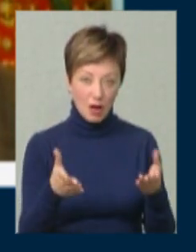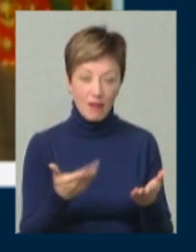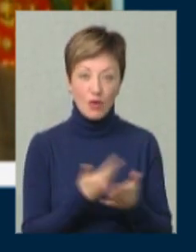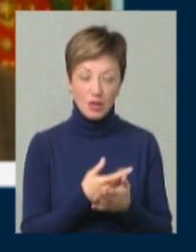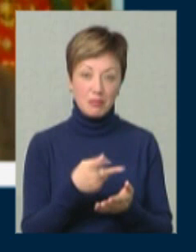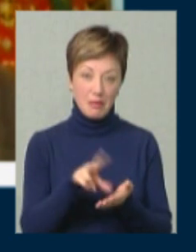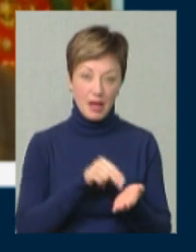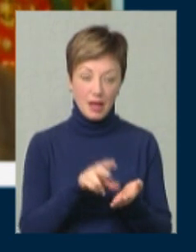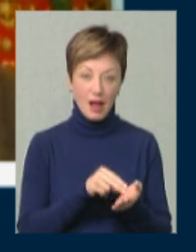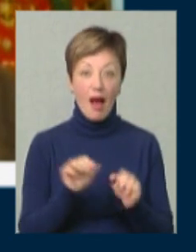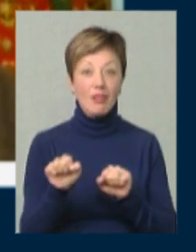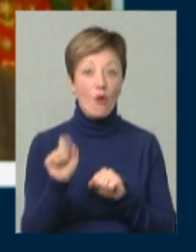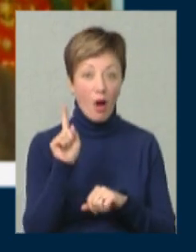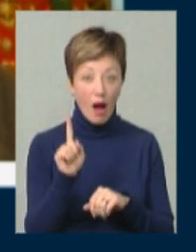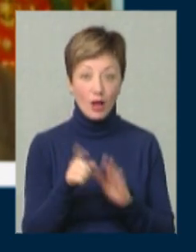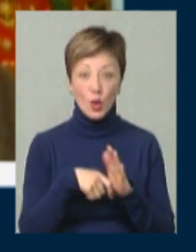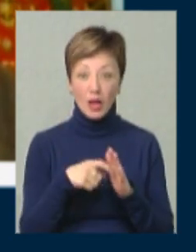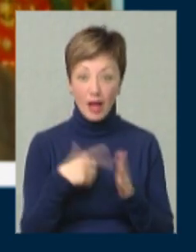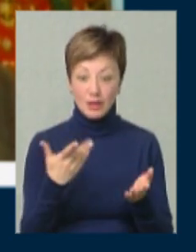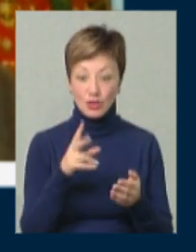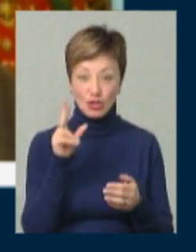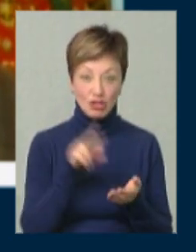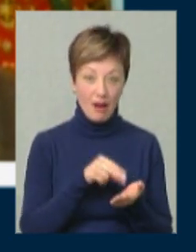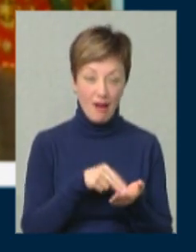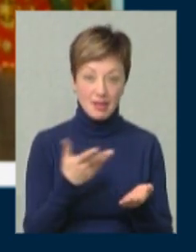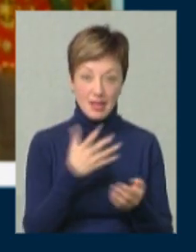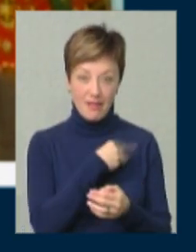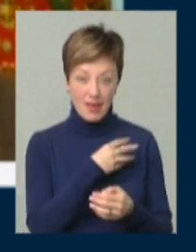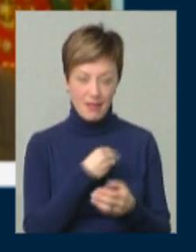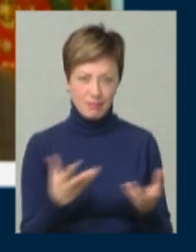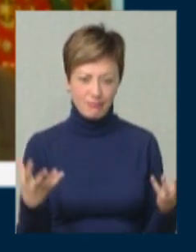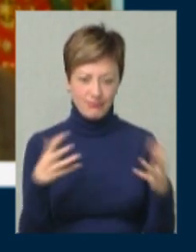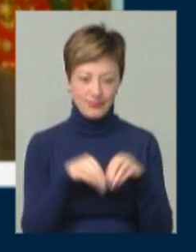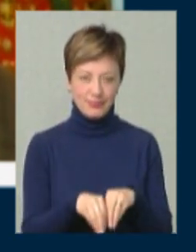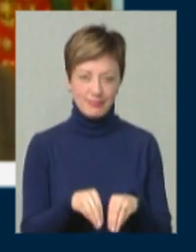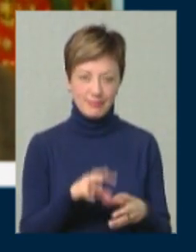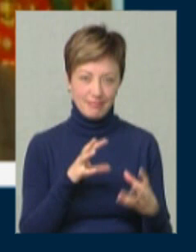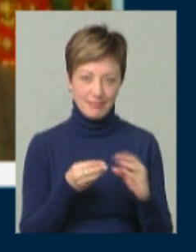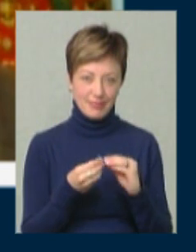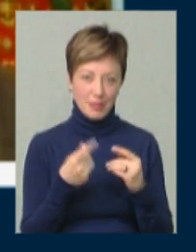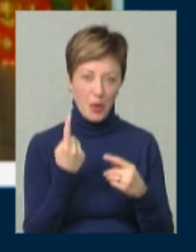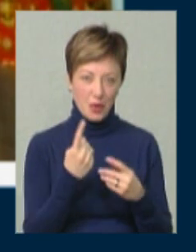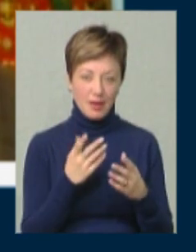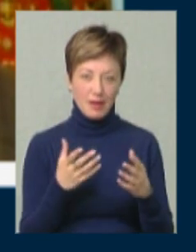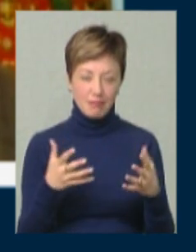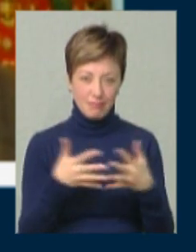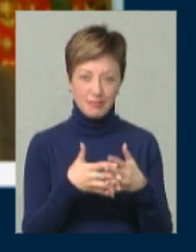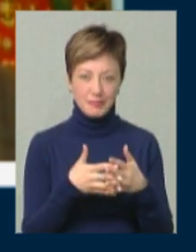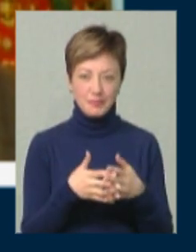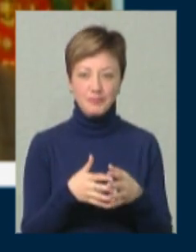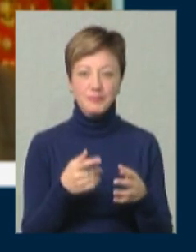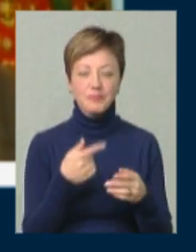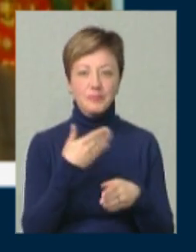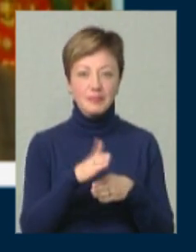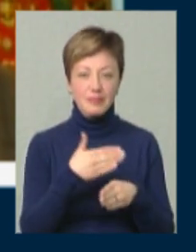От вам яскравий приклад. Адвокат, Донецьк, Черкаси, Львів, і все склалося в одне ціле. Потихеньку ми так